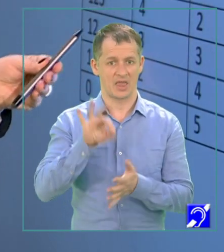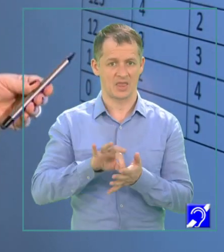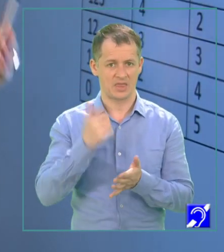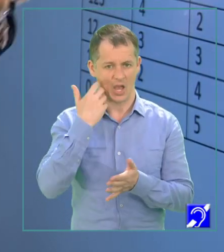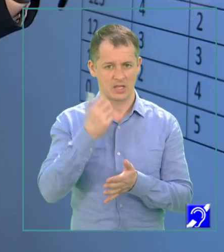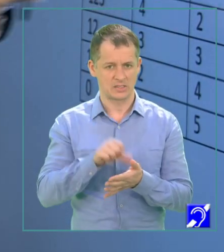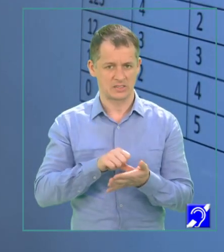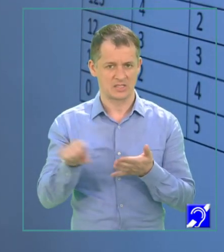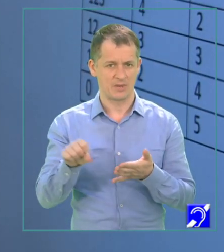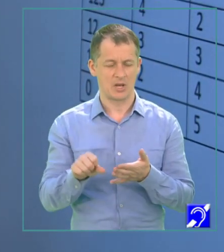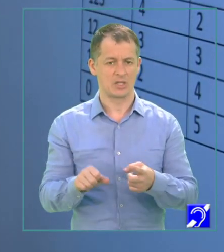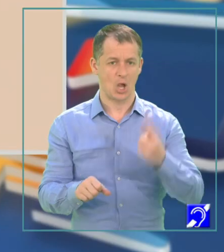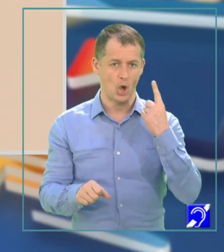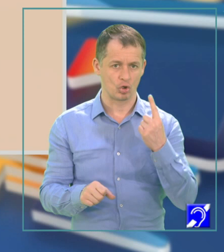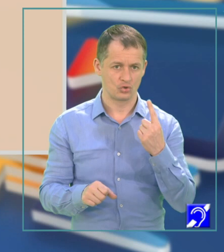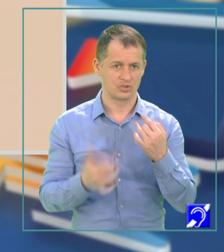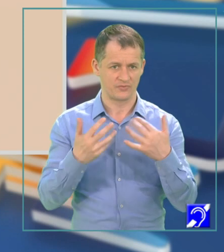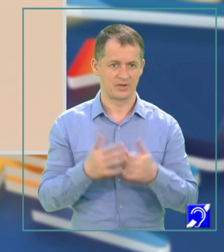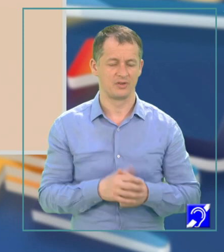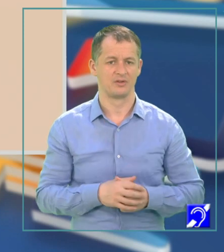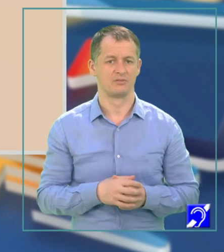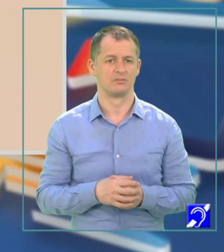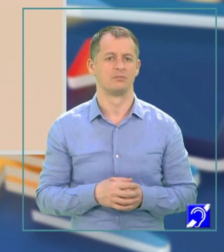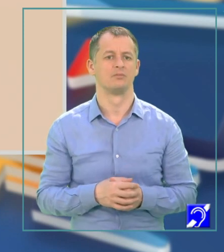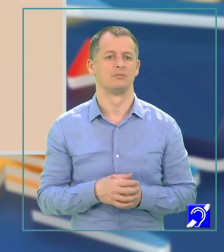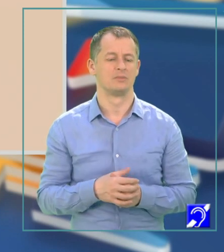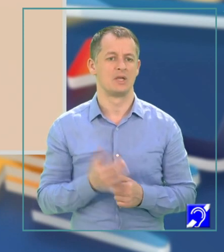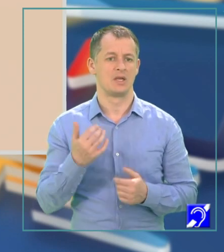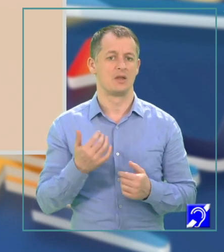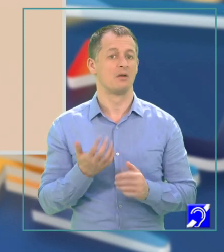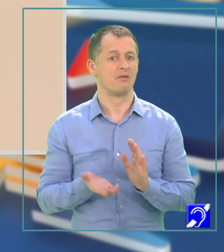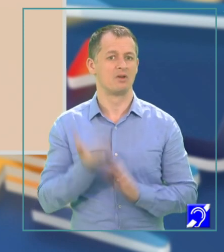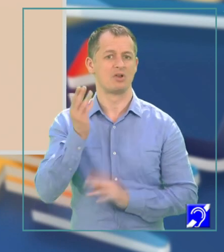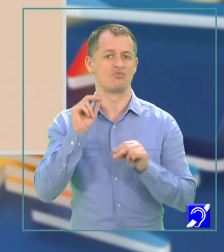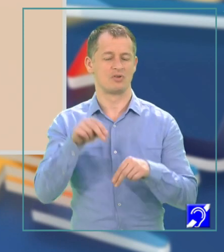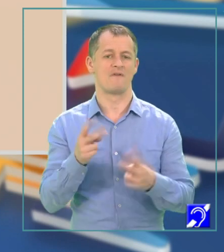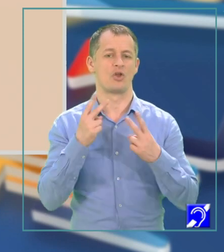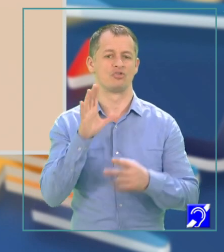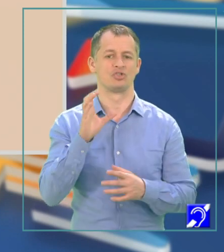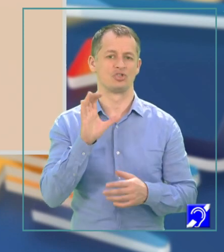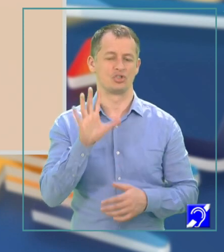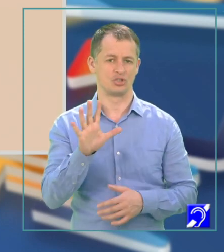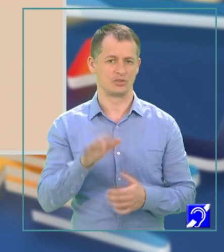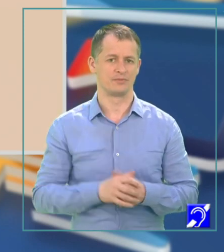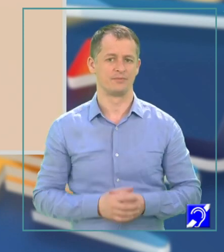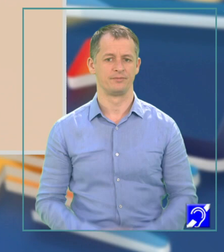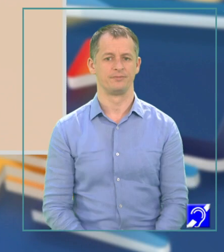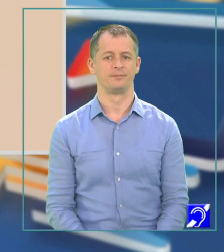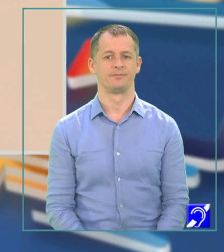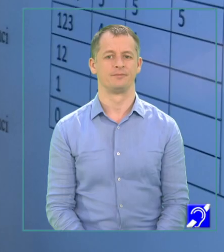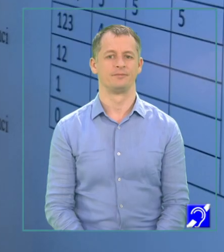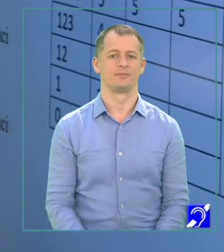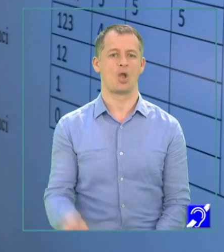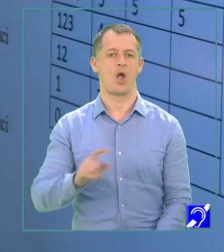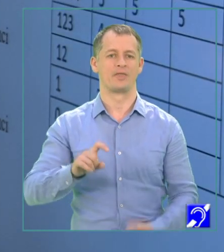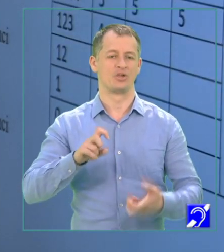se elimină câte o cifră, N cifre crește ajungând la valoarea 5. Numărul de cifre ale numărului. O